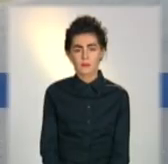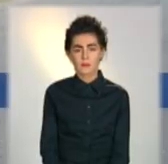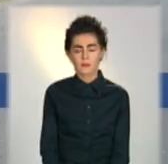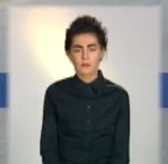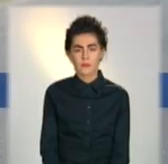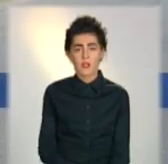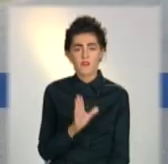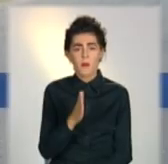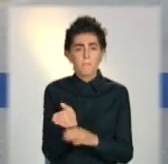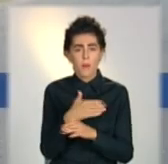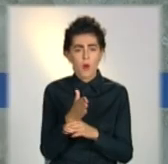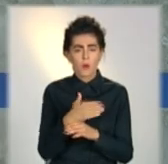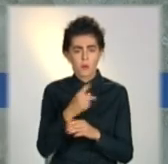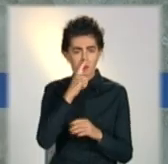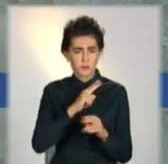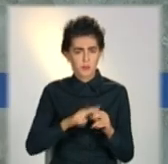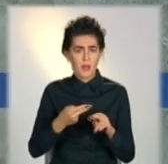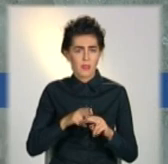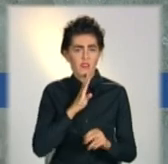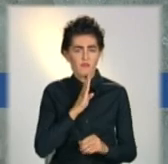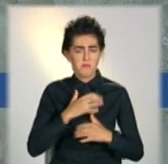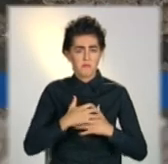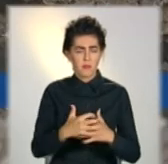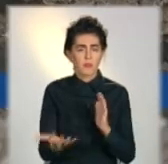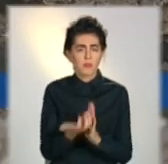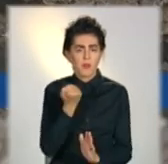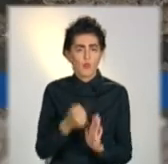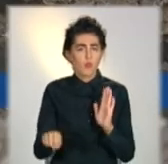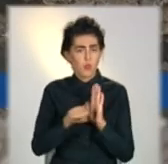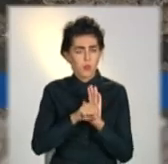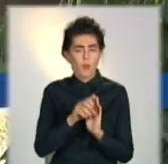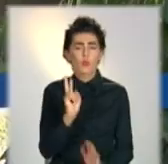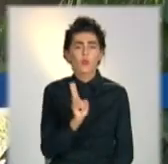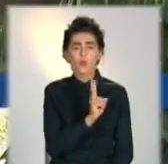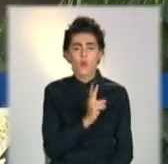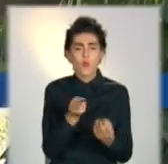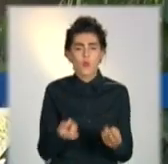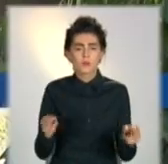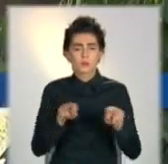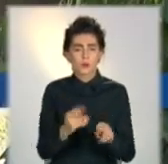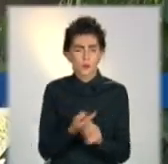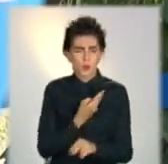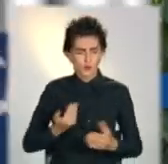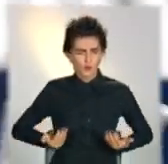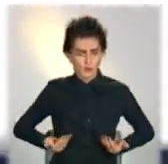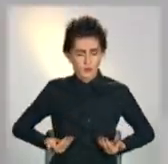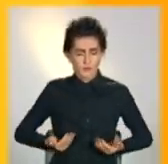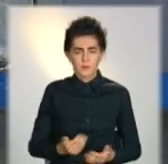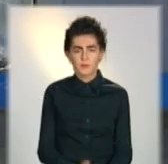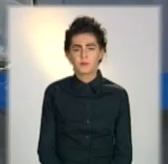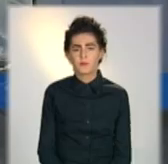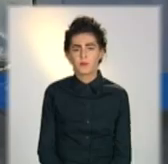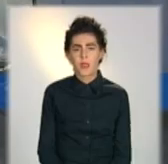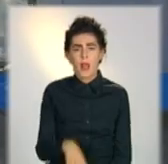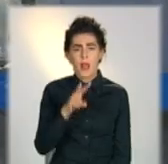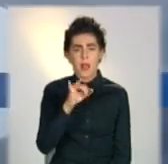У Маріуполі зникло вагітно, знайшли вбитою, хто лишив жінку життя. У